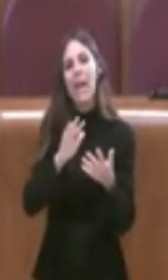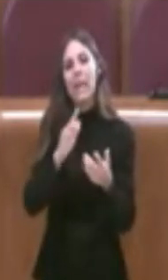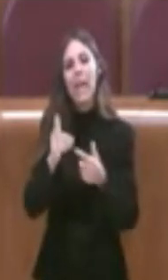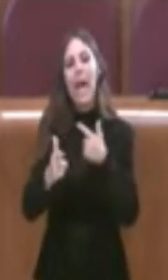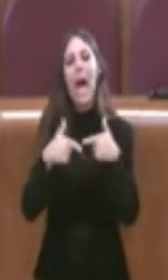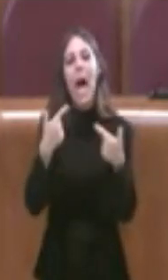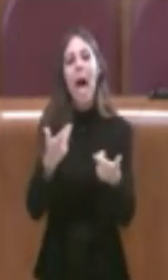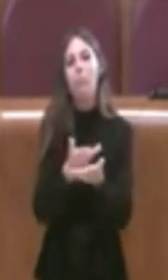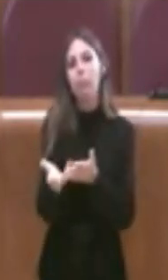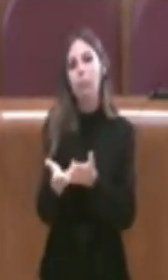Grazie Presidente.